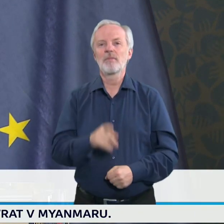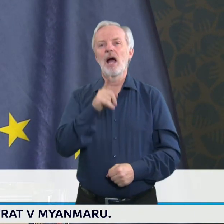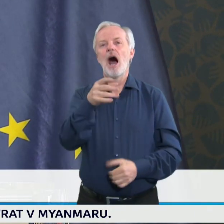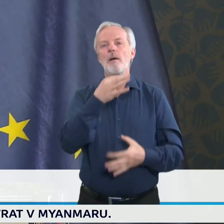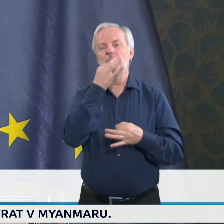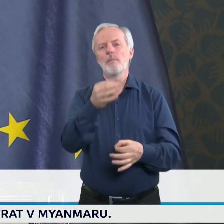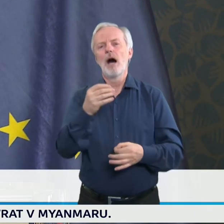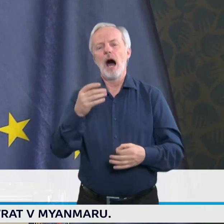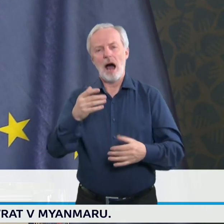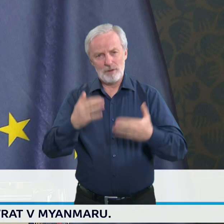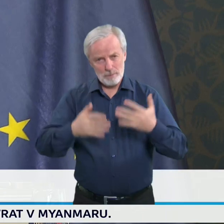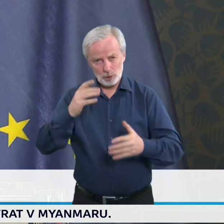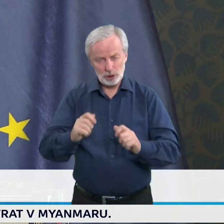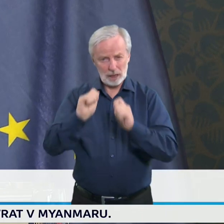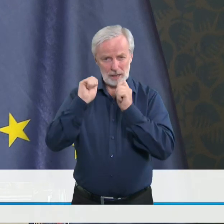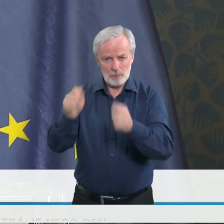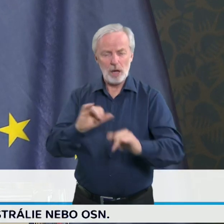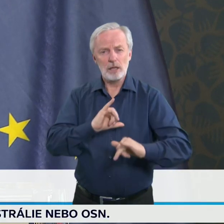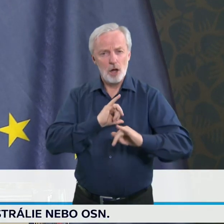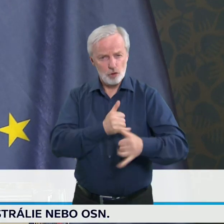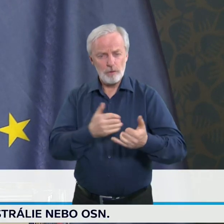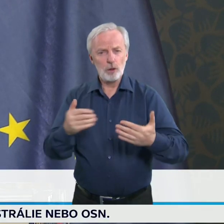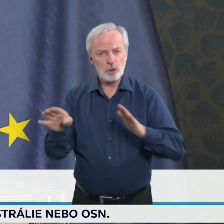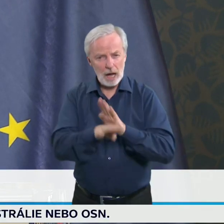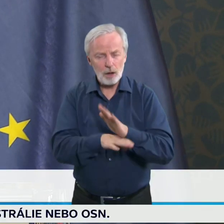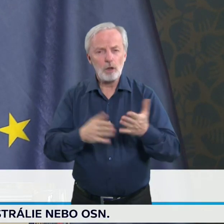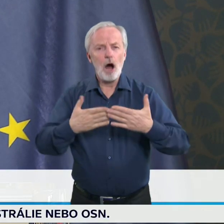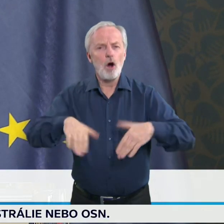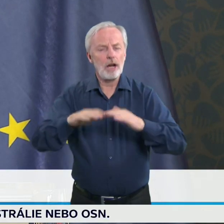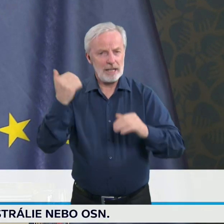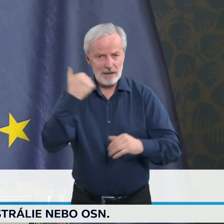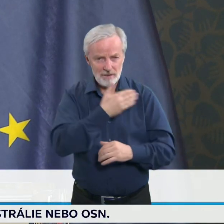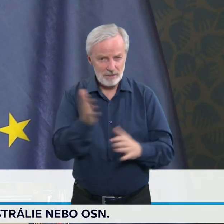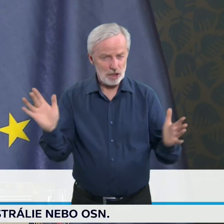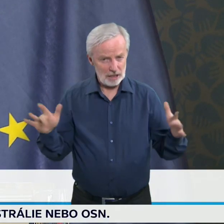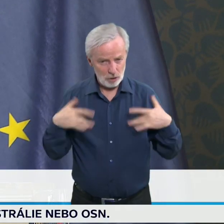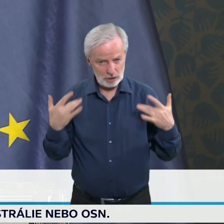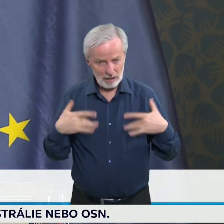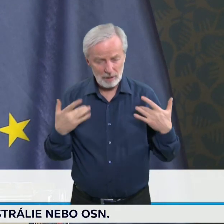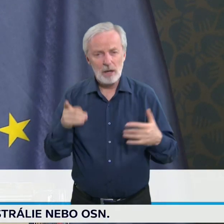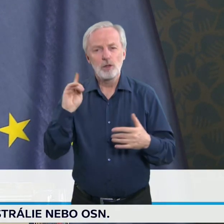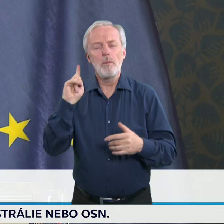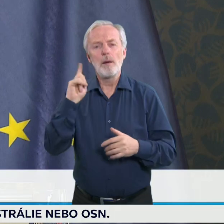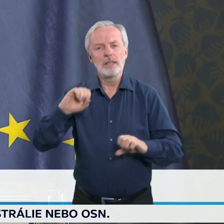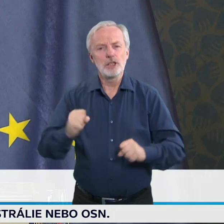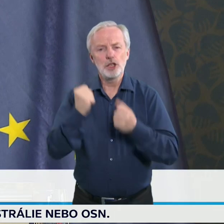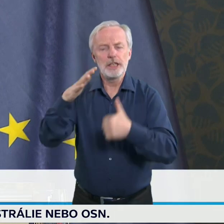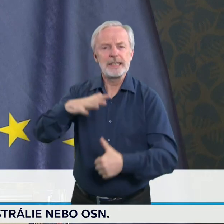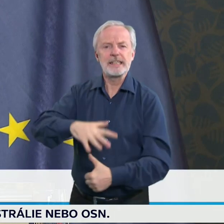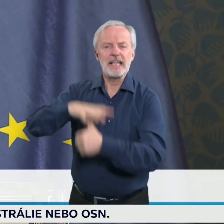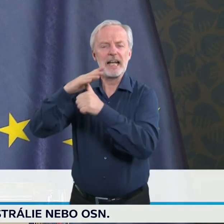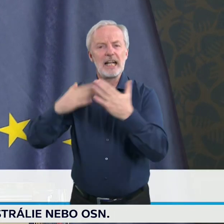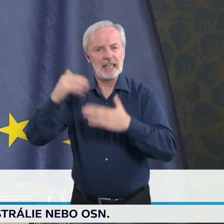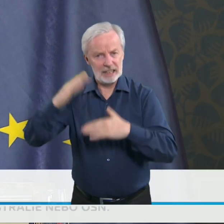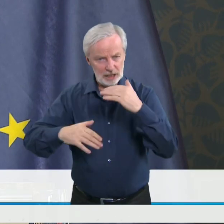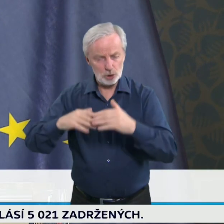nového zákona o ochraně veřejného zdraví. Tam měla základ zřídit tuto centrální hygienickou službu a byla poměrně kontroverzní. Tak jestli se